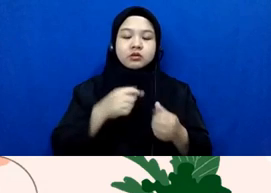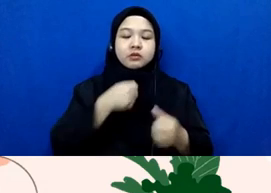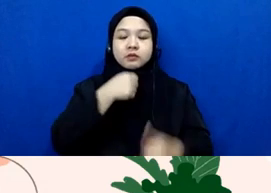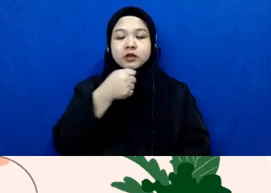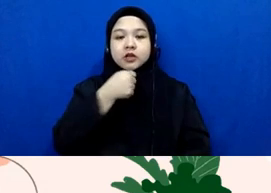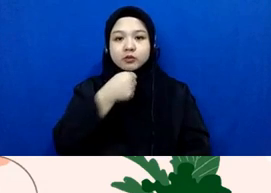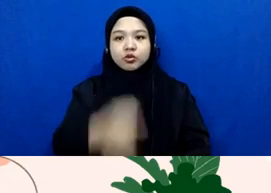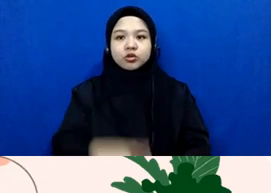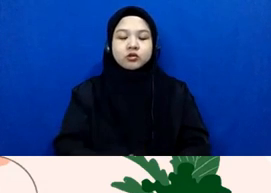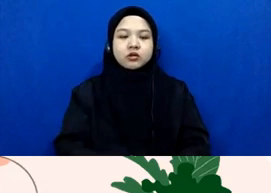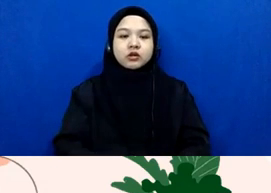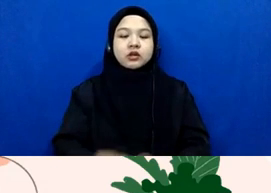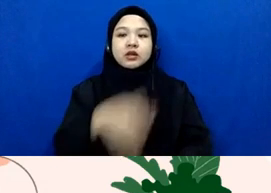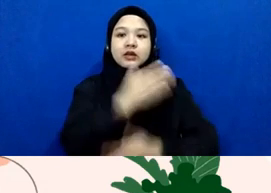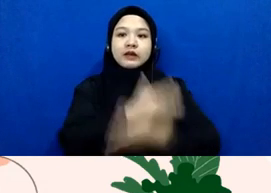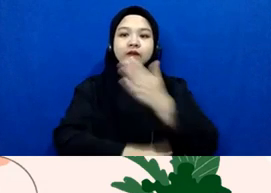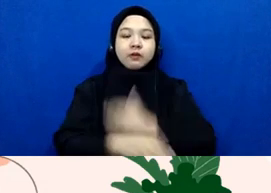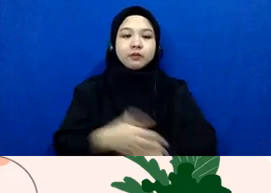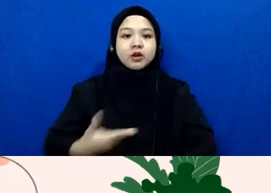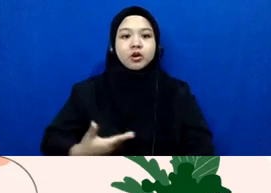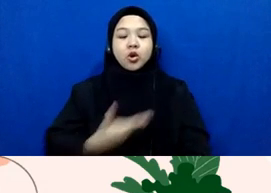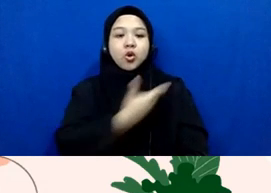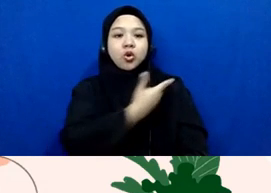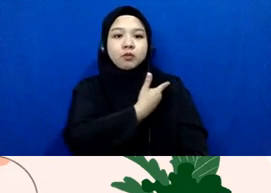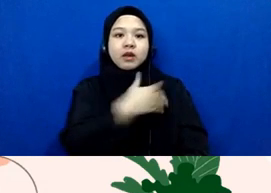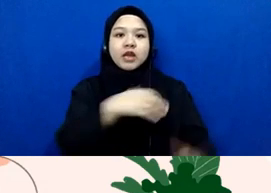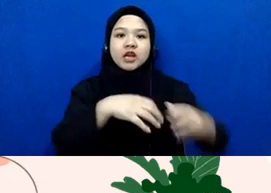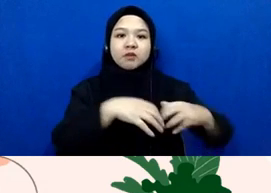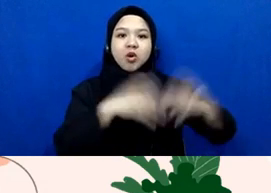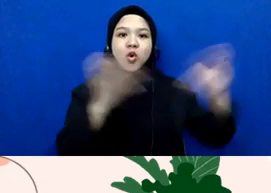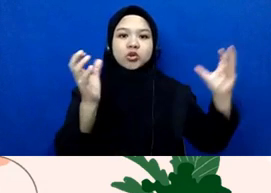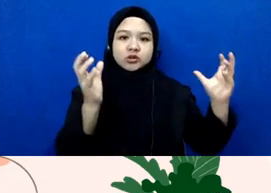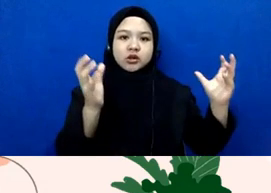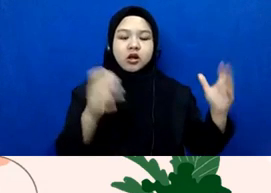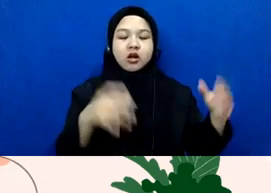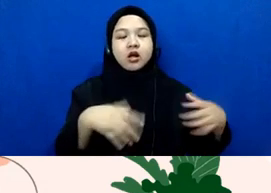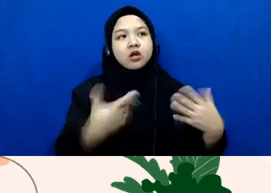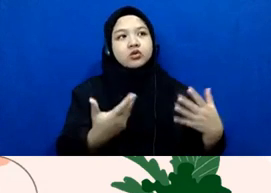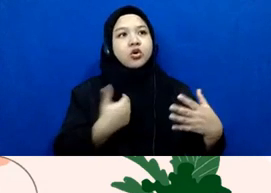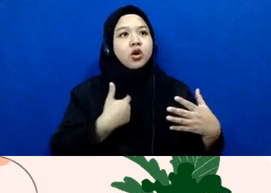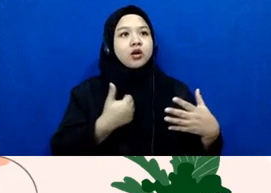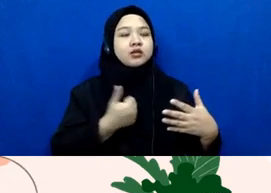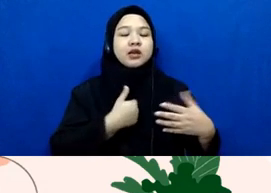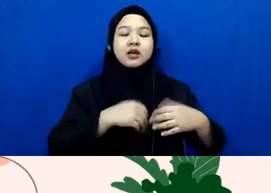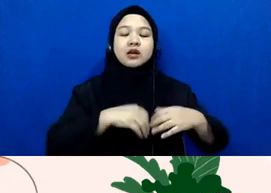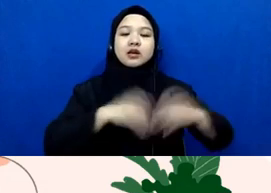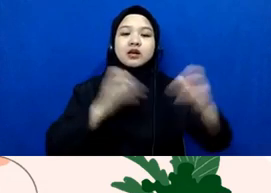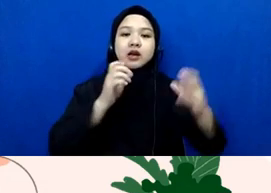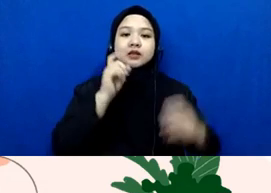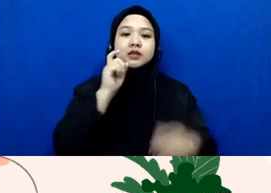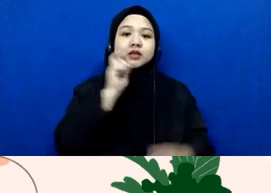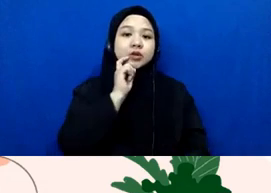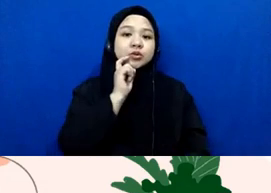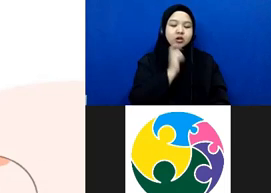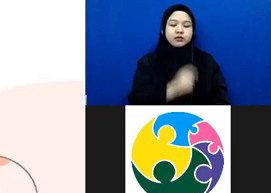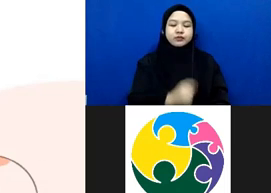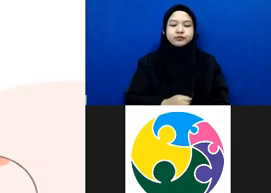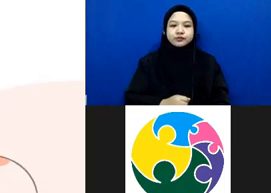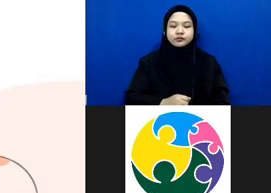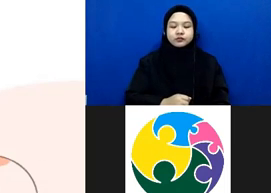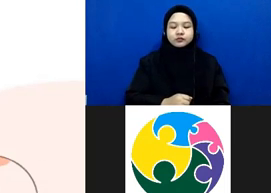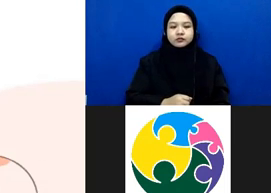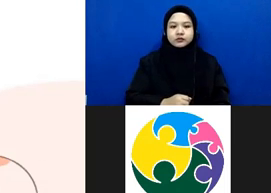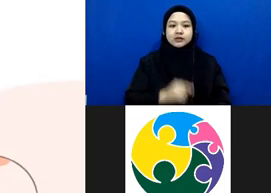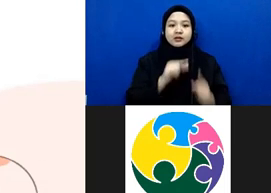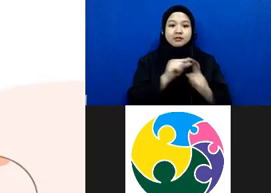difabel yang menjadi korban perkosaan misalnya atau mengalami kekerasan seksual menurut tadi